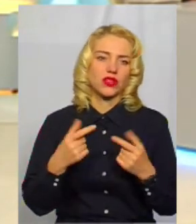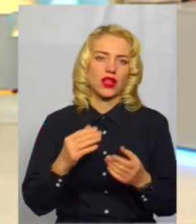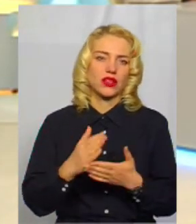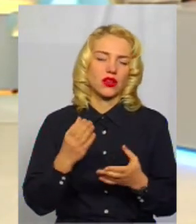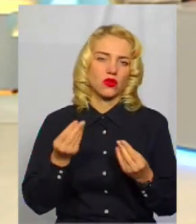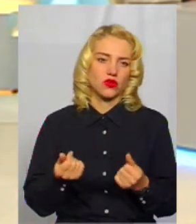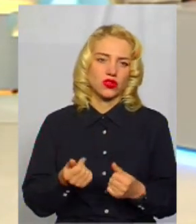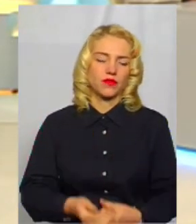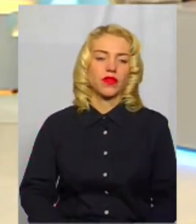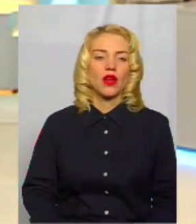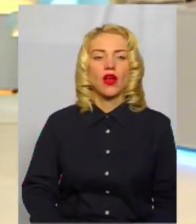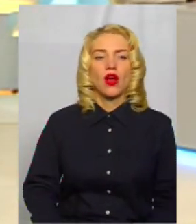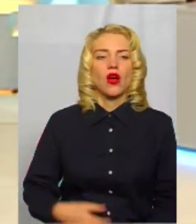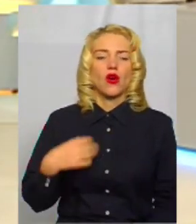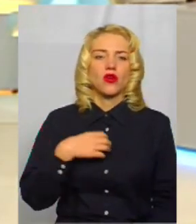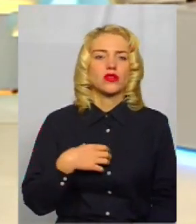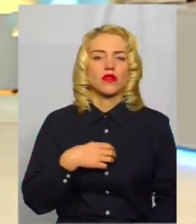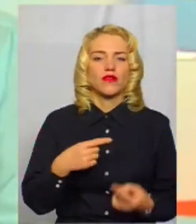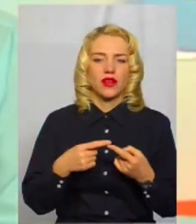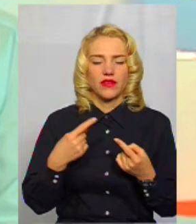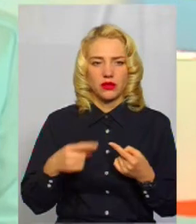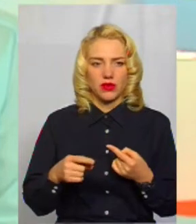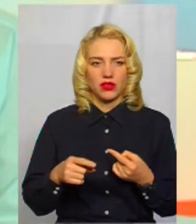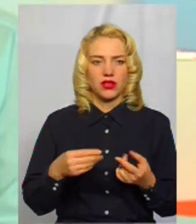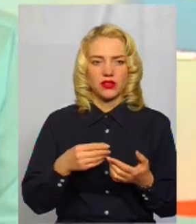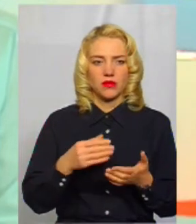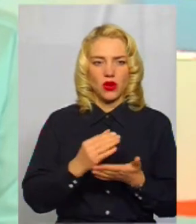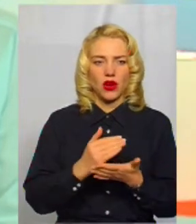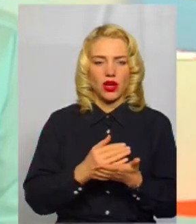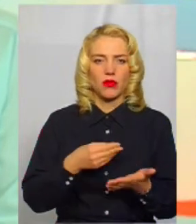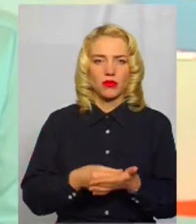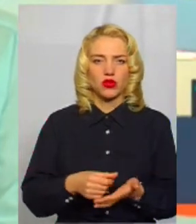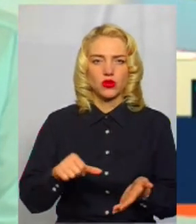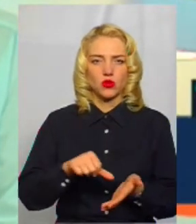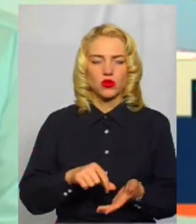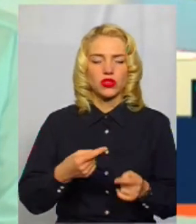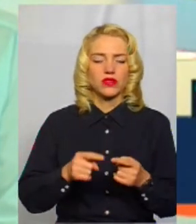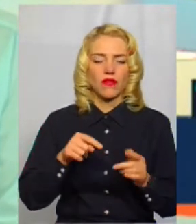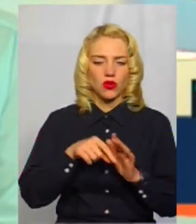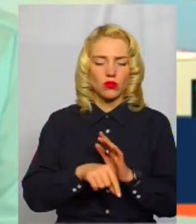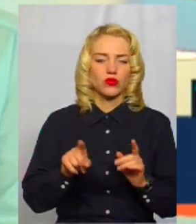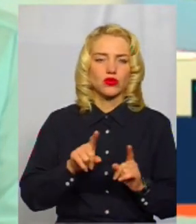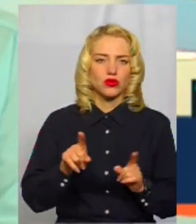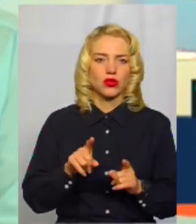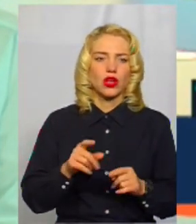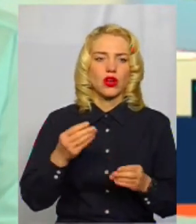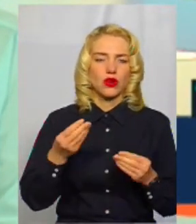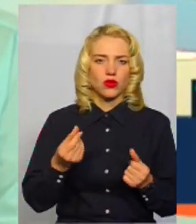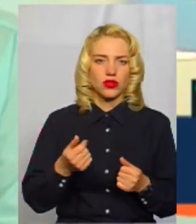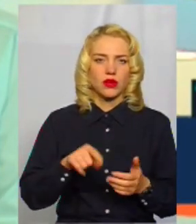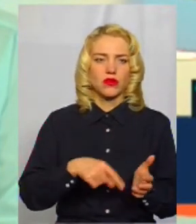є гроші? Основна відмінність програми «Бюджет участі» заключається в тому, що кошти міського бюджету